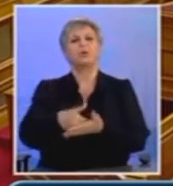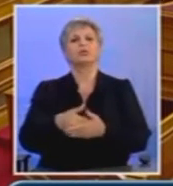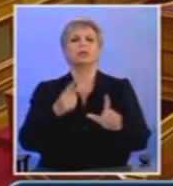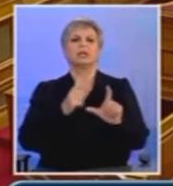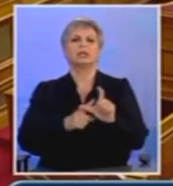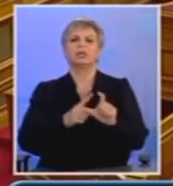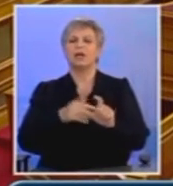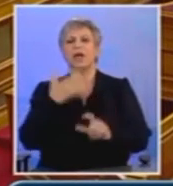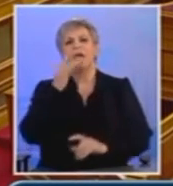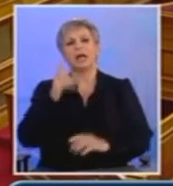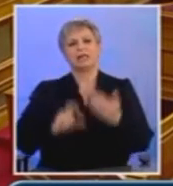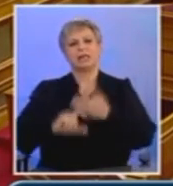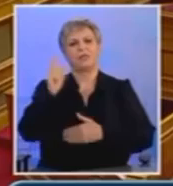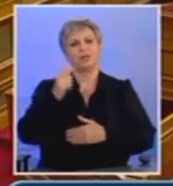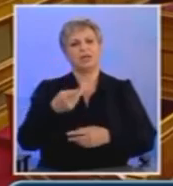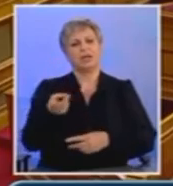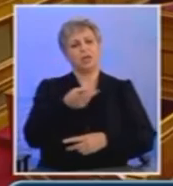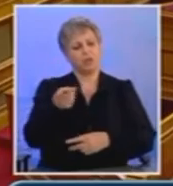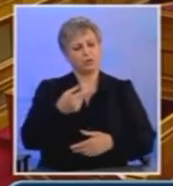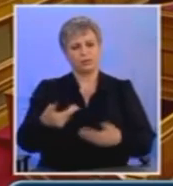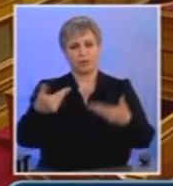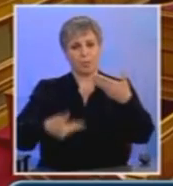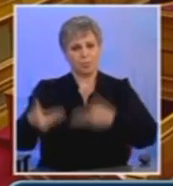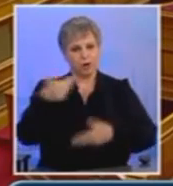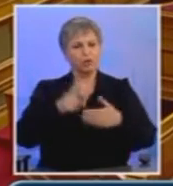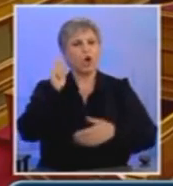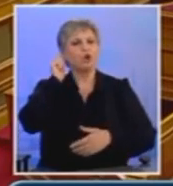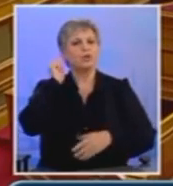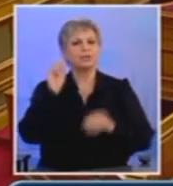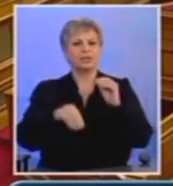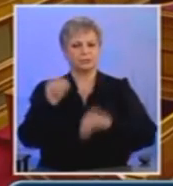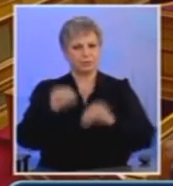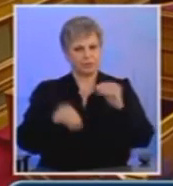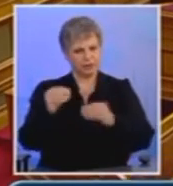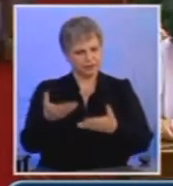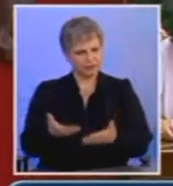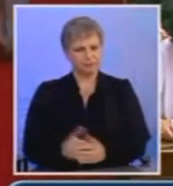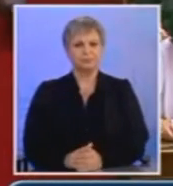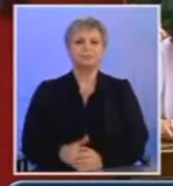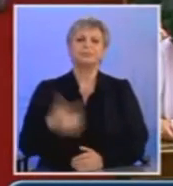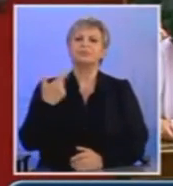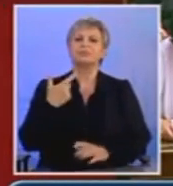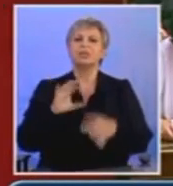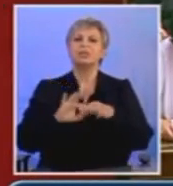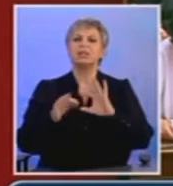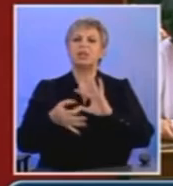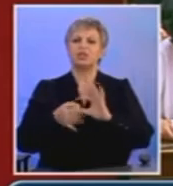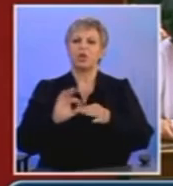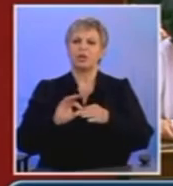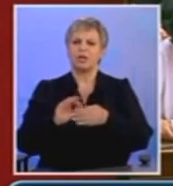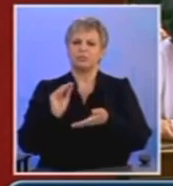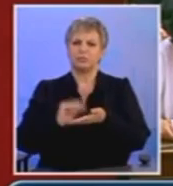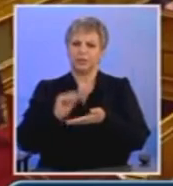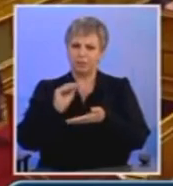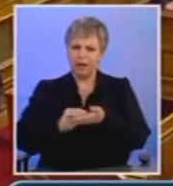Αυγή. Ορίστε κύριε Πρόεδρε. Η ιστορία τελικά δεν επαναλαμβάνεται απλά ως